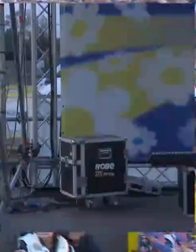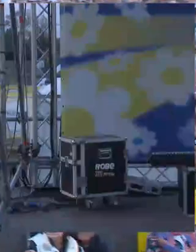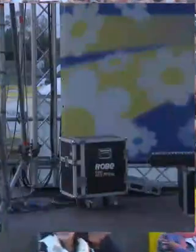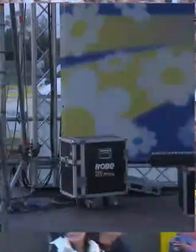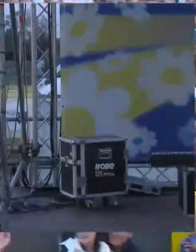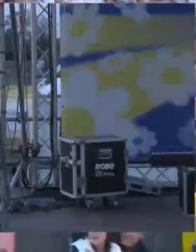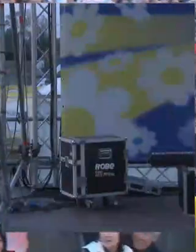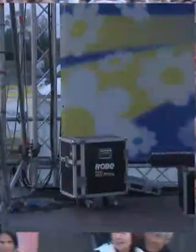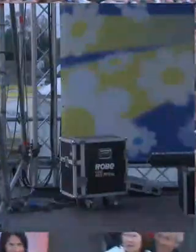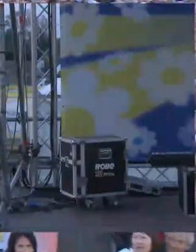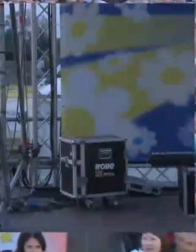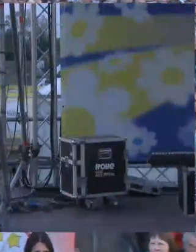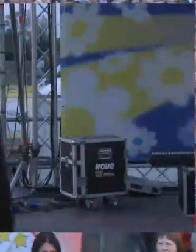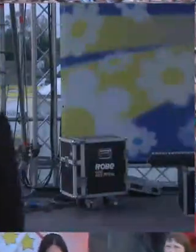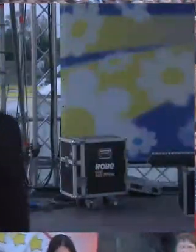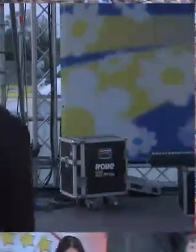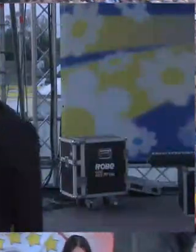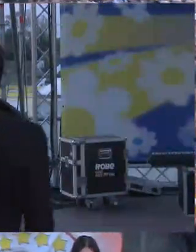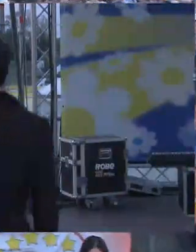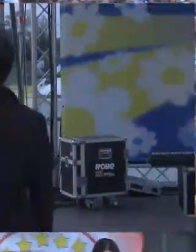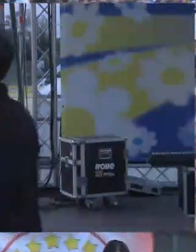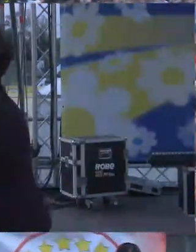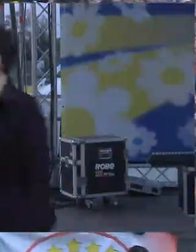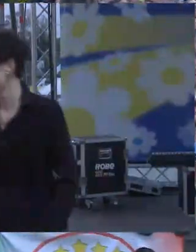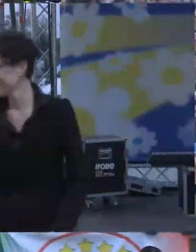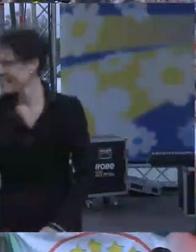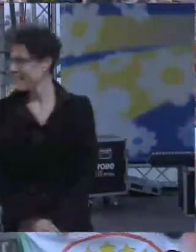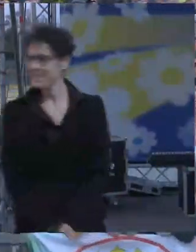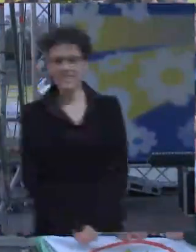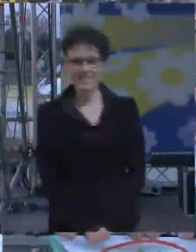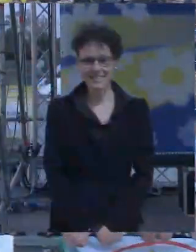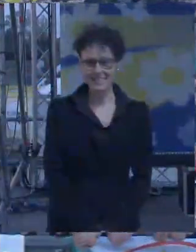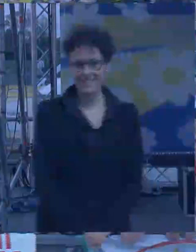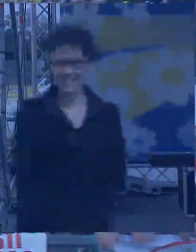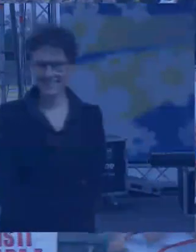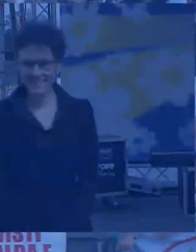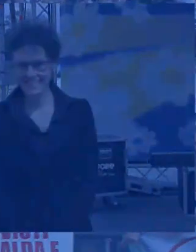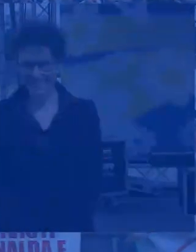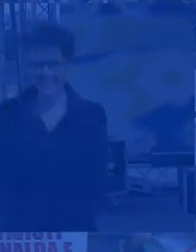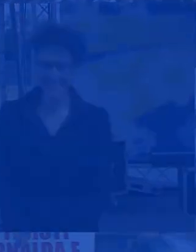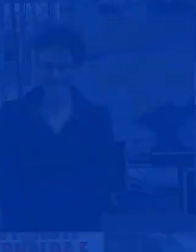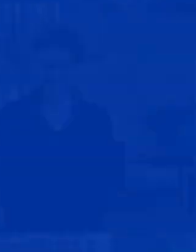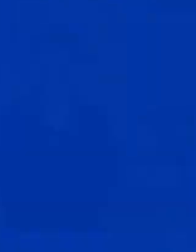buona va grazie grazie grazie grazie